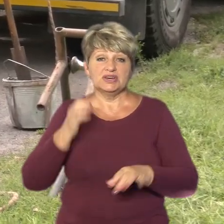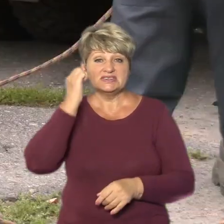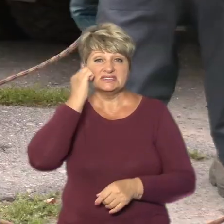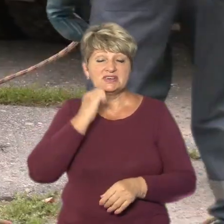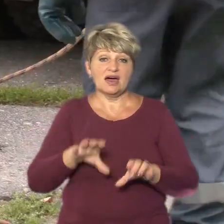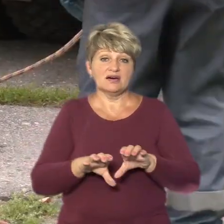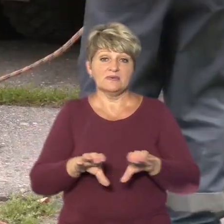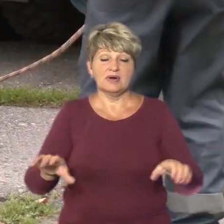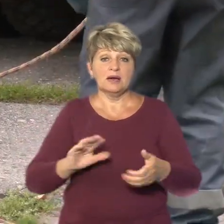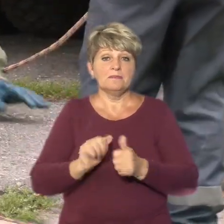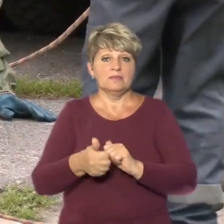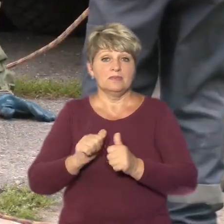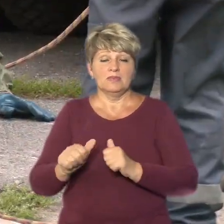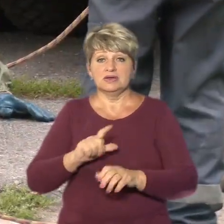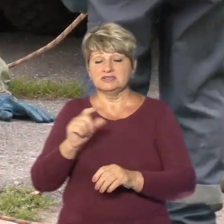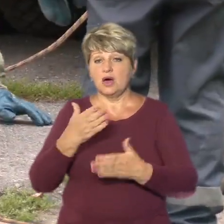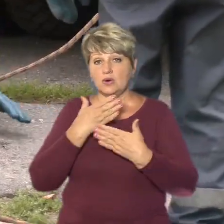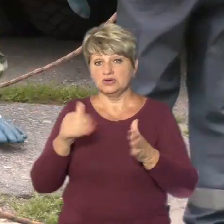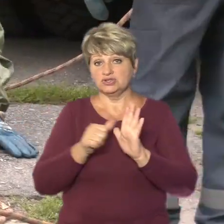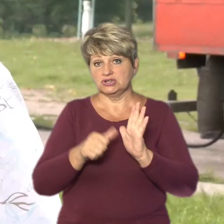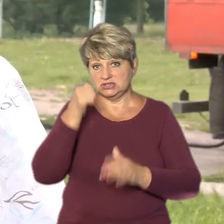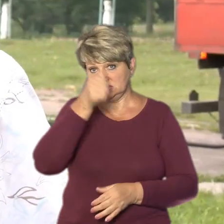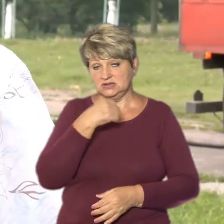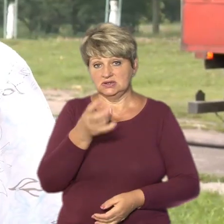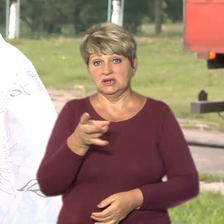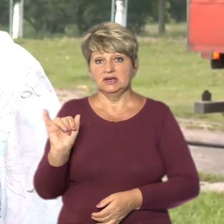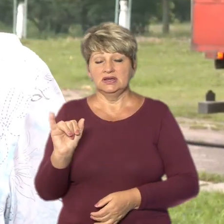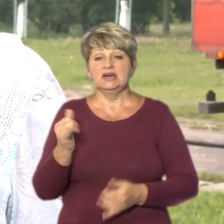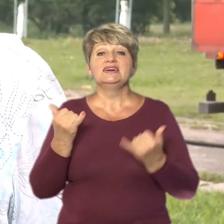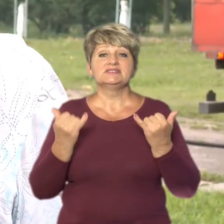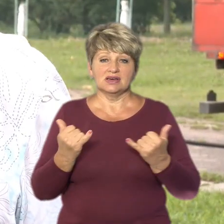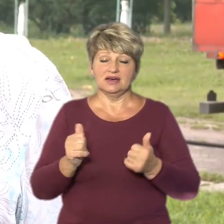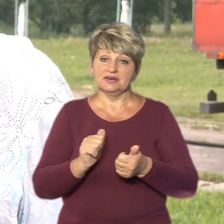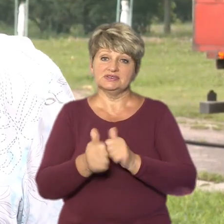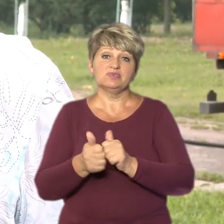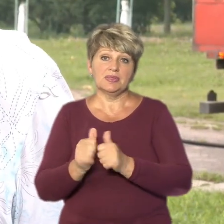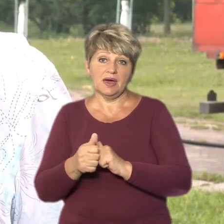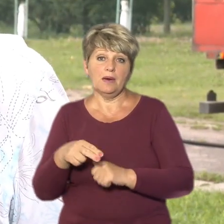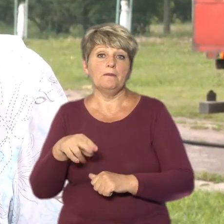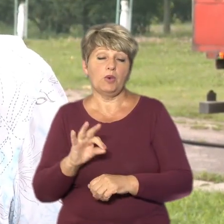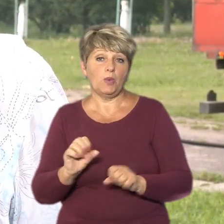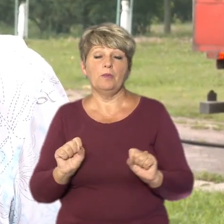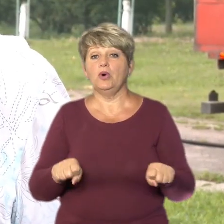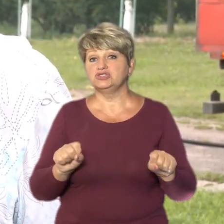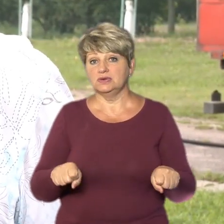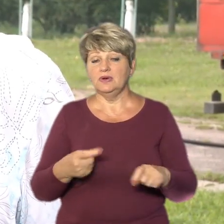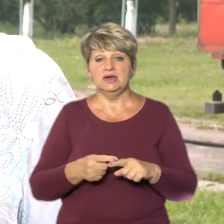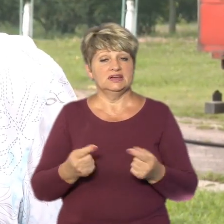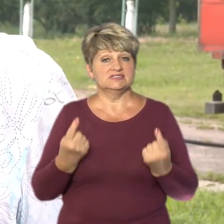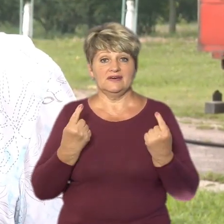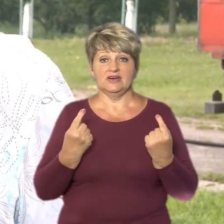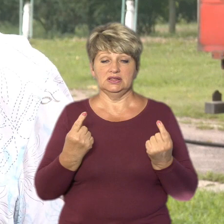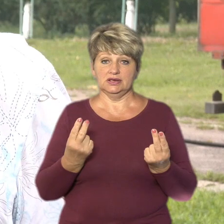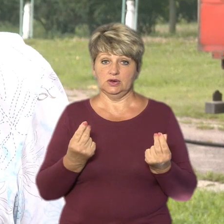Каже, вони не замінювалися останні 60 років. Зараз міняємо по можливості, але це великі кошти.